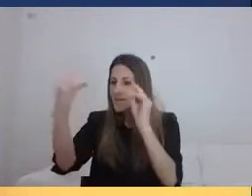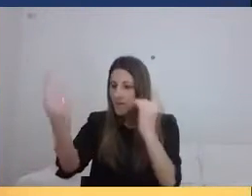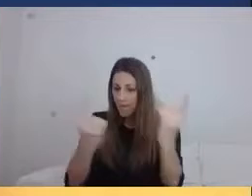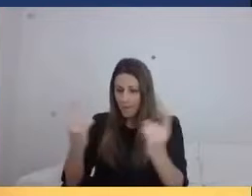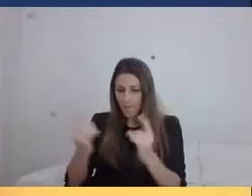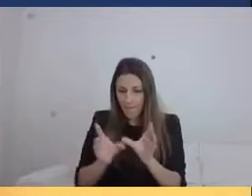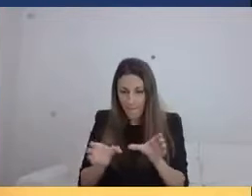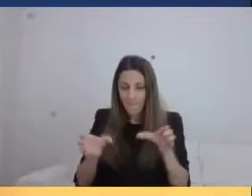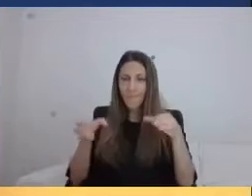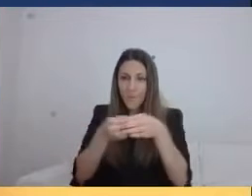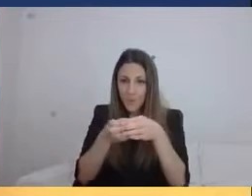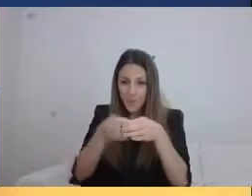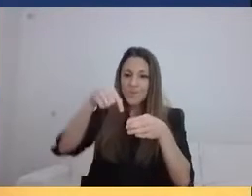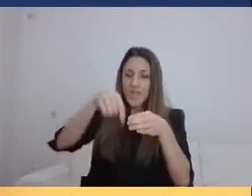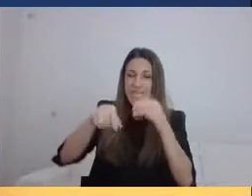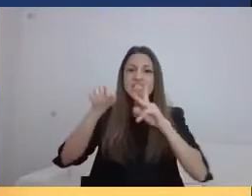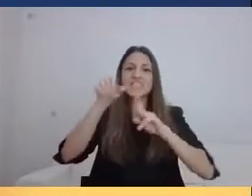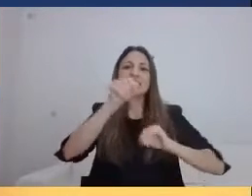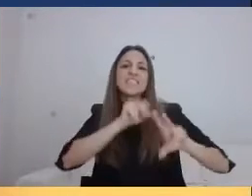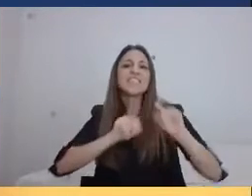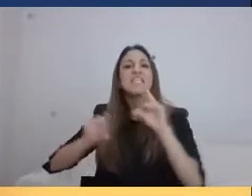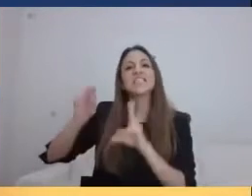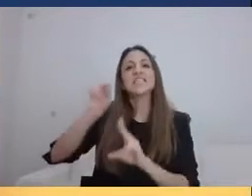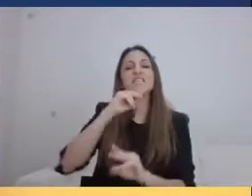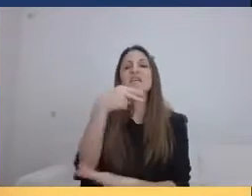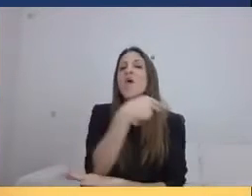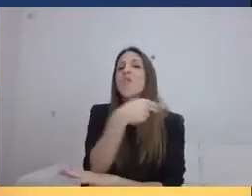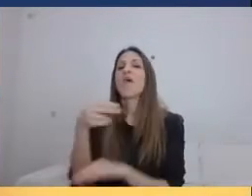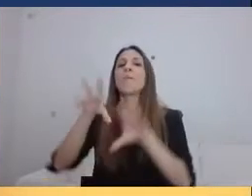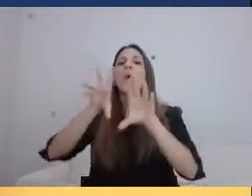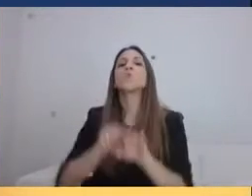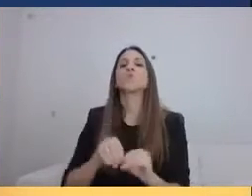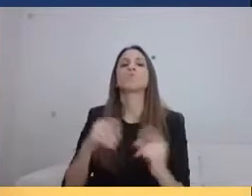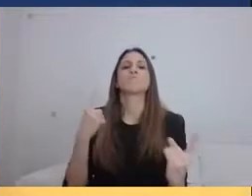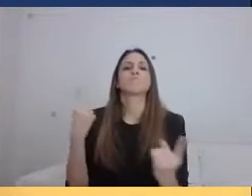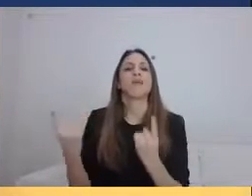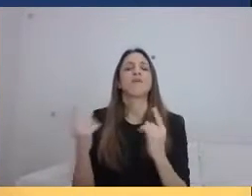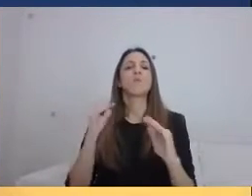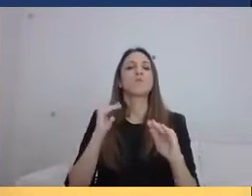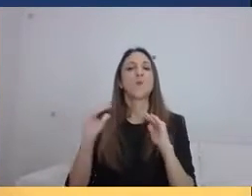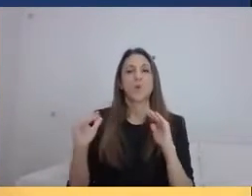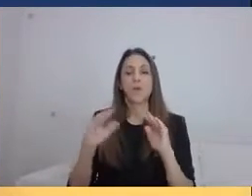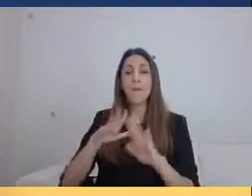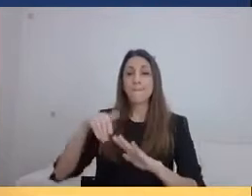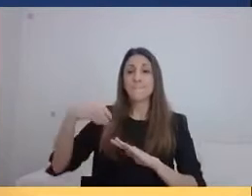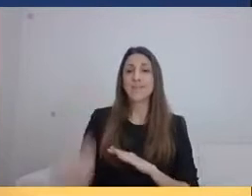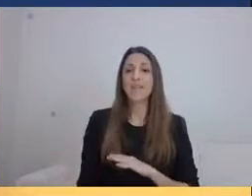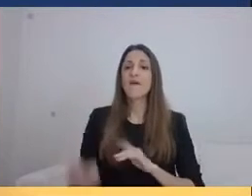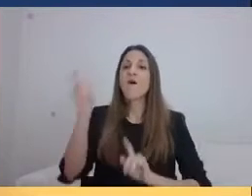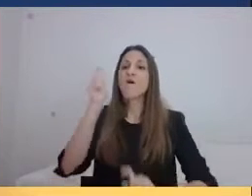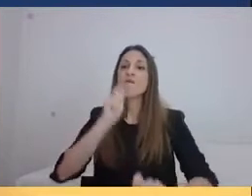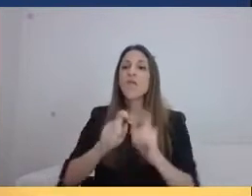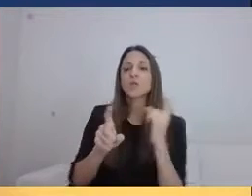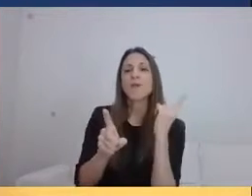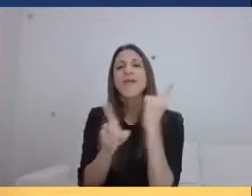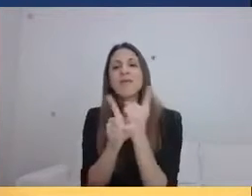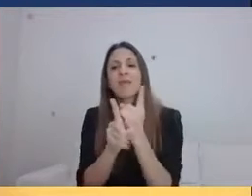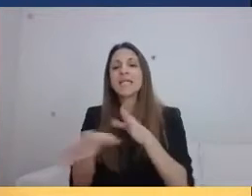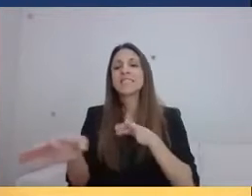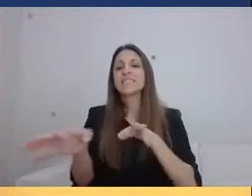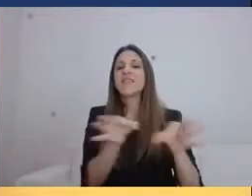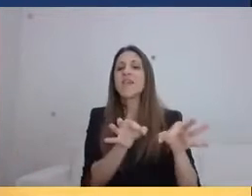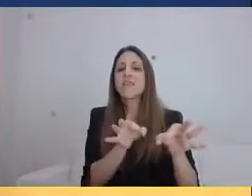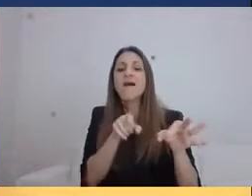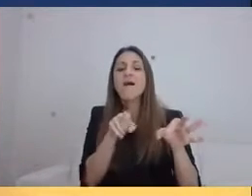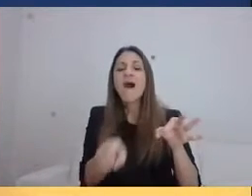συζητήσουν αυτά τα θέματα και να προχωρήσουμε σε συγκεκριμένα σχέδια. Είναι πολύ σημαντική η